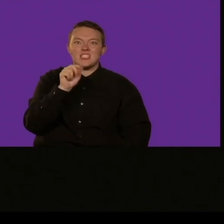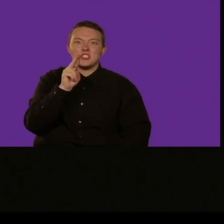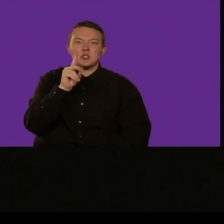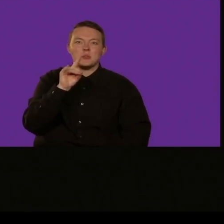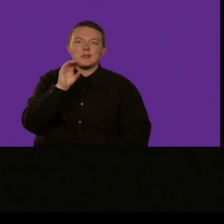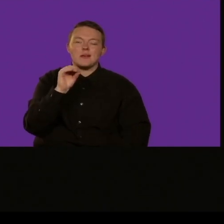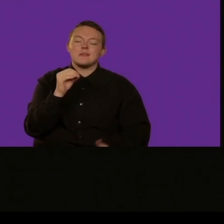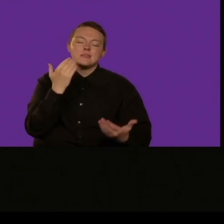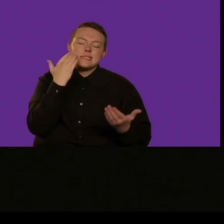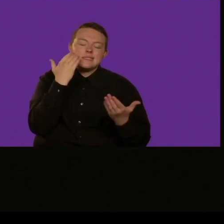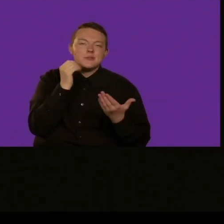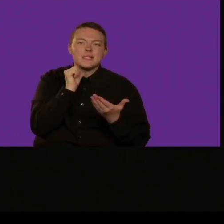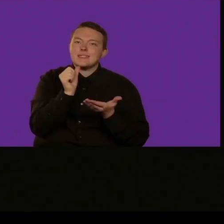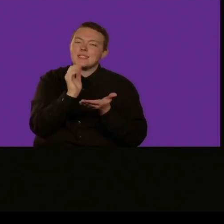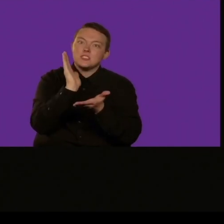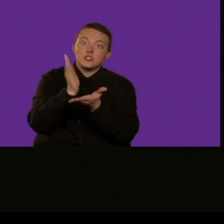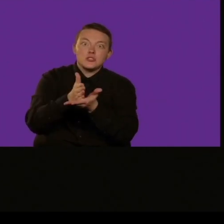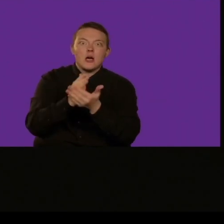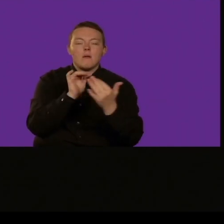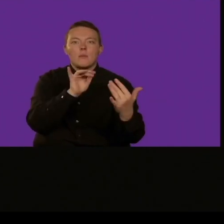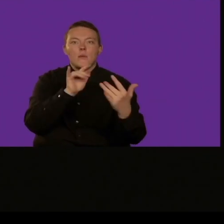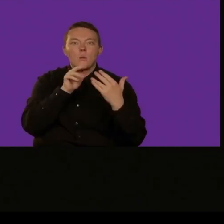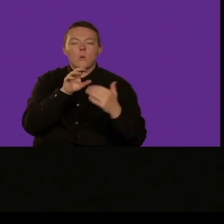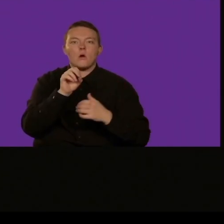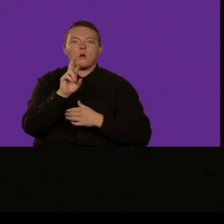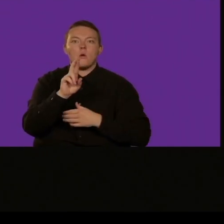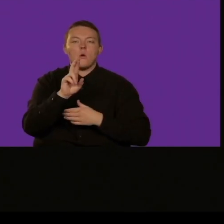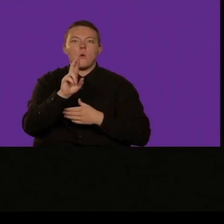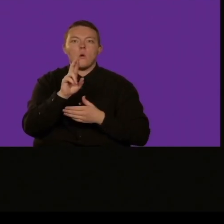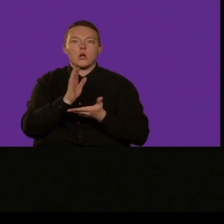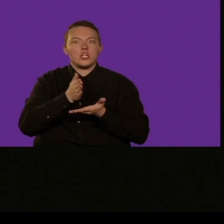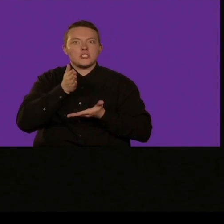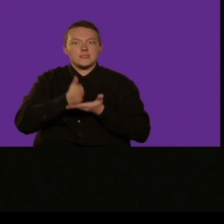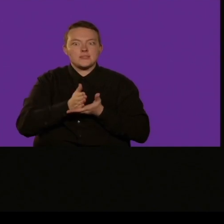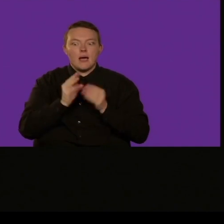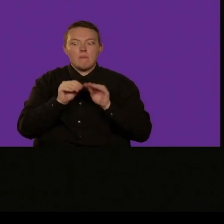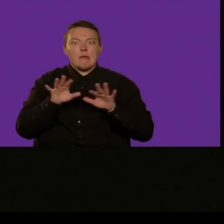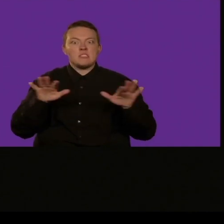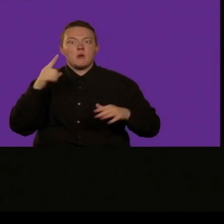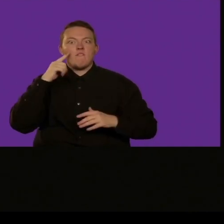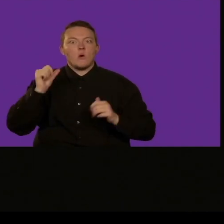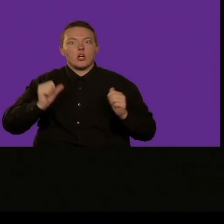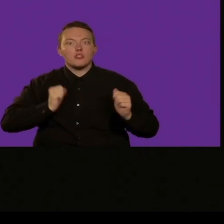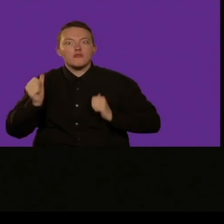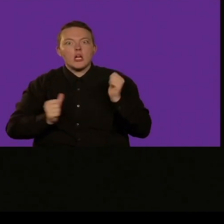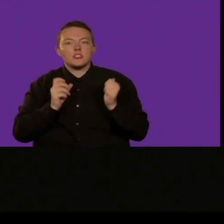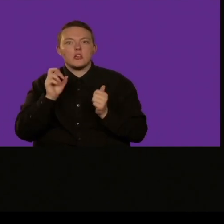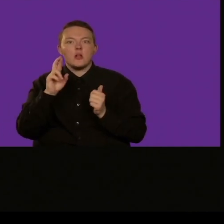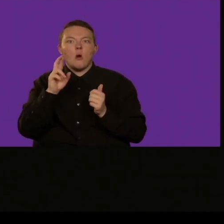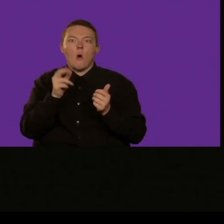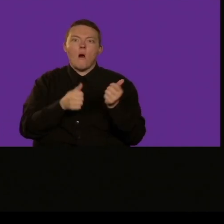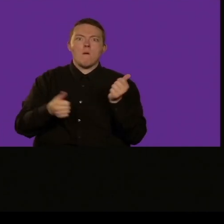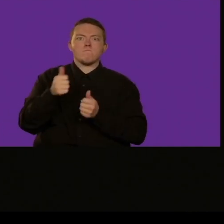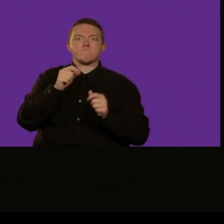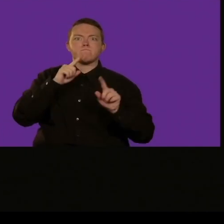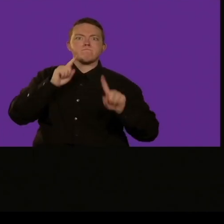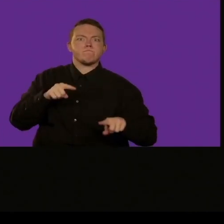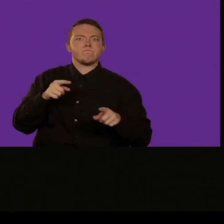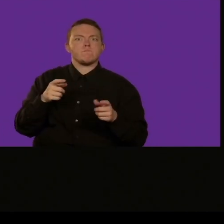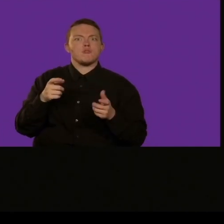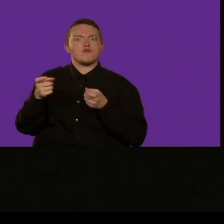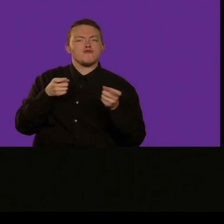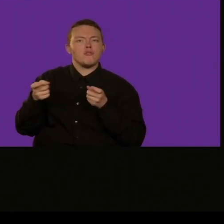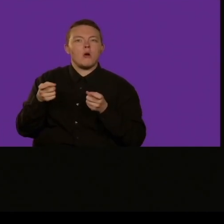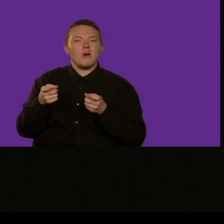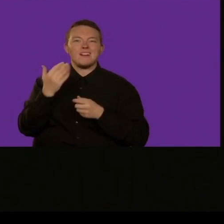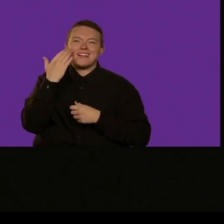'odio nel mondo ma questi progetti infatti possono dare più amabilità insieme a queste onde di